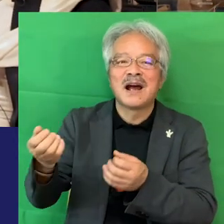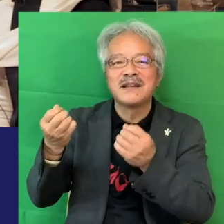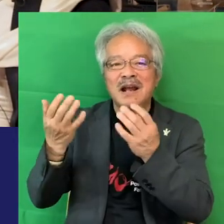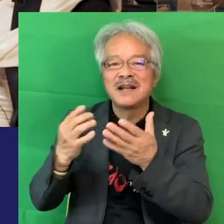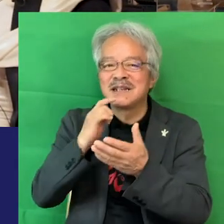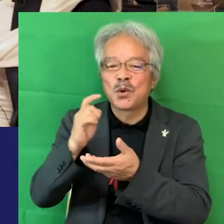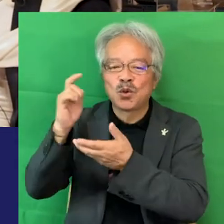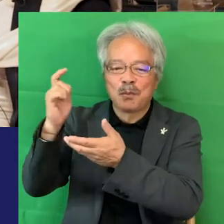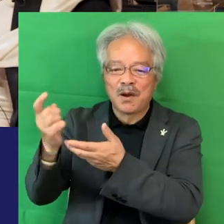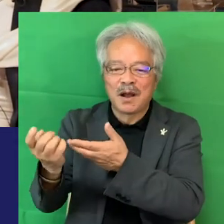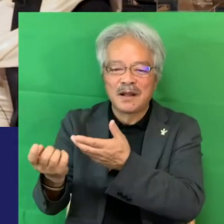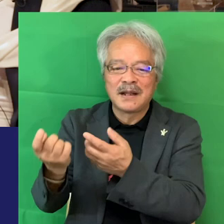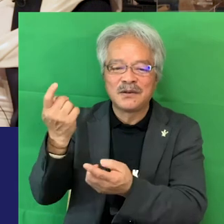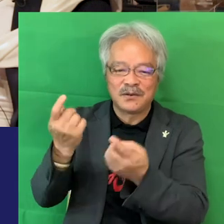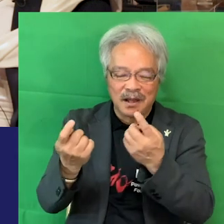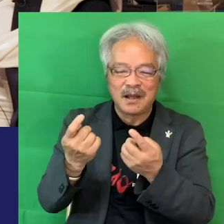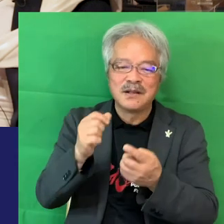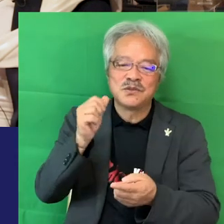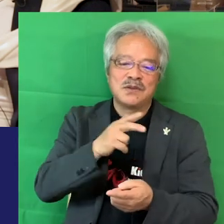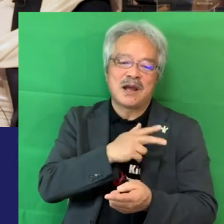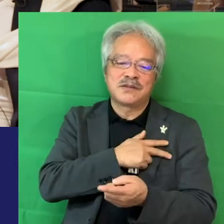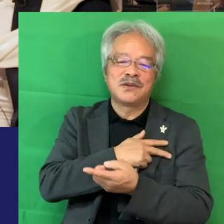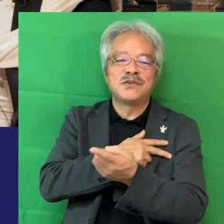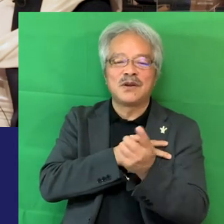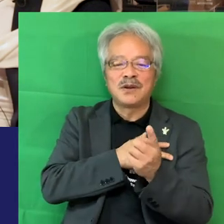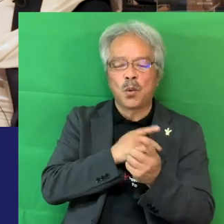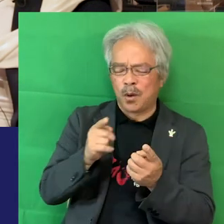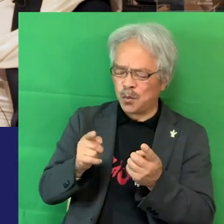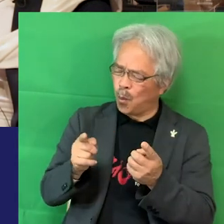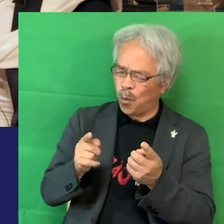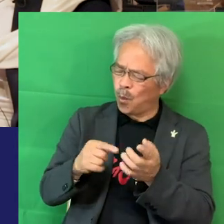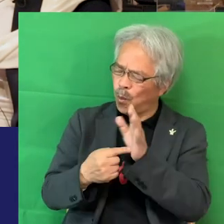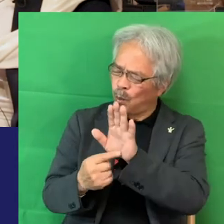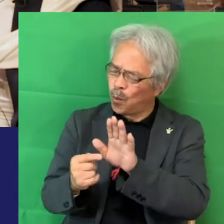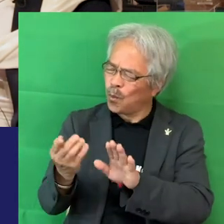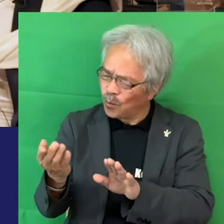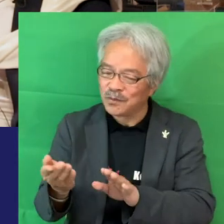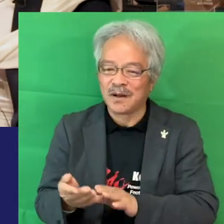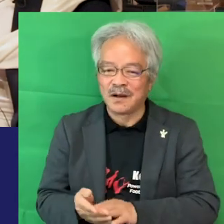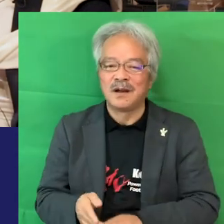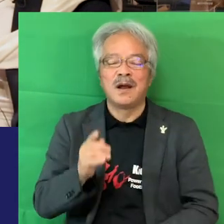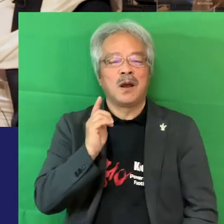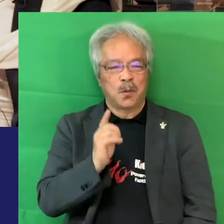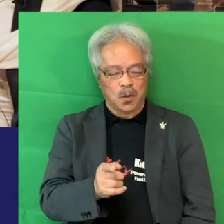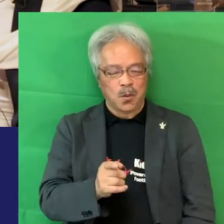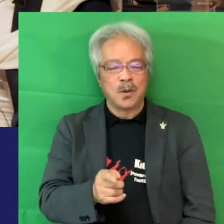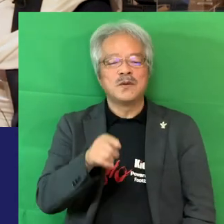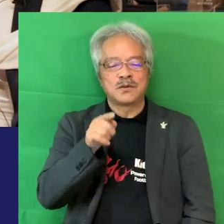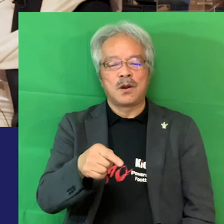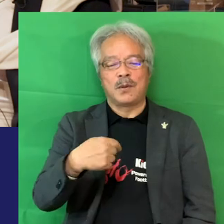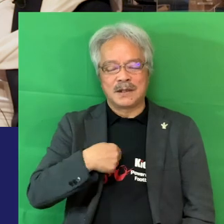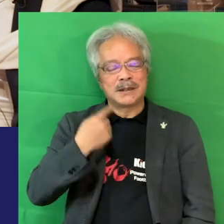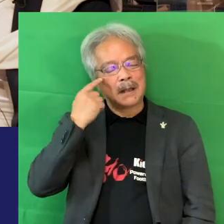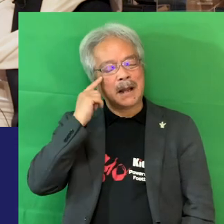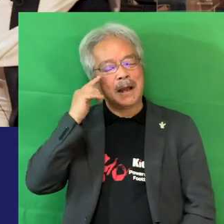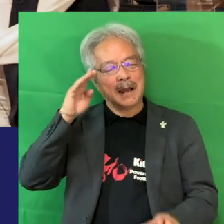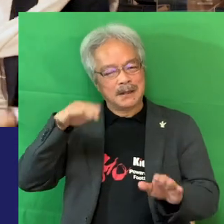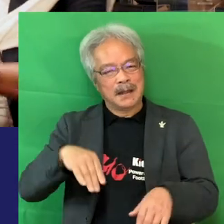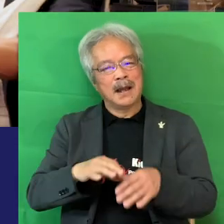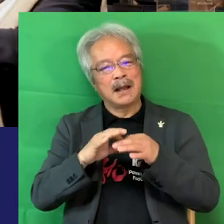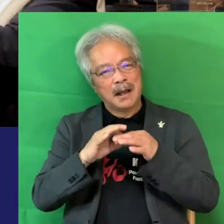のでその通訳してましたのはこれはどう訳すの?って言ったらこうそれは私が考えたから